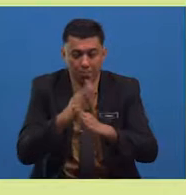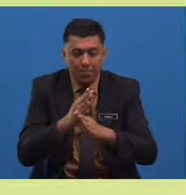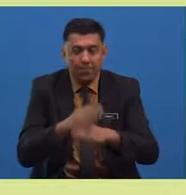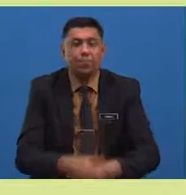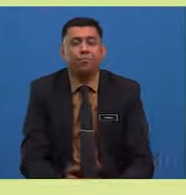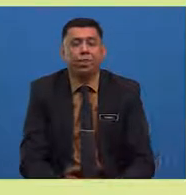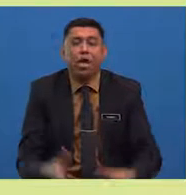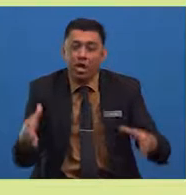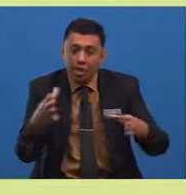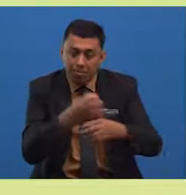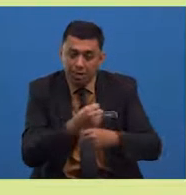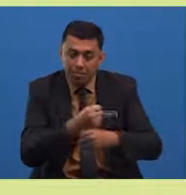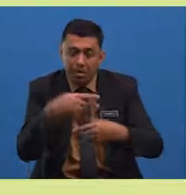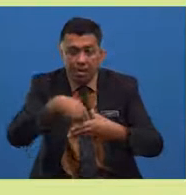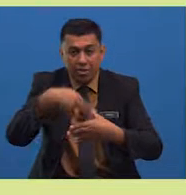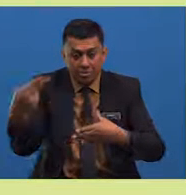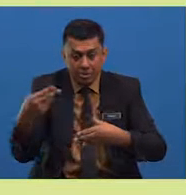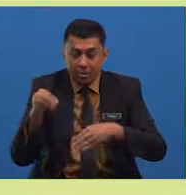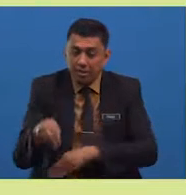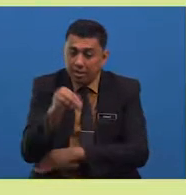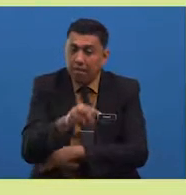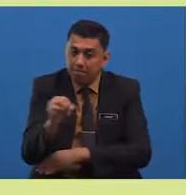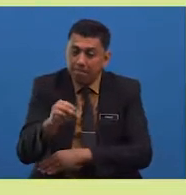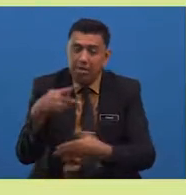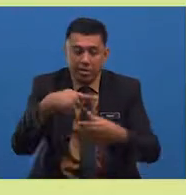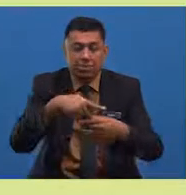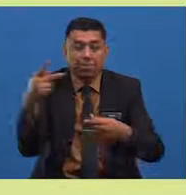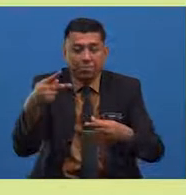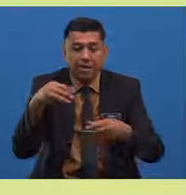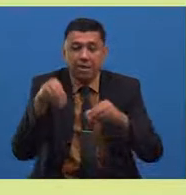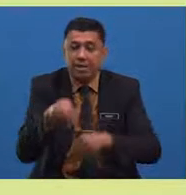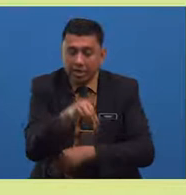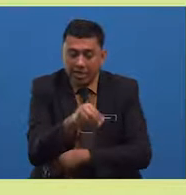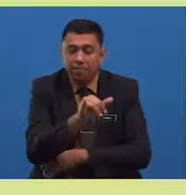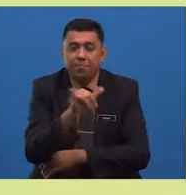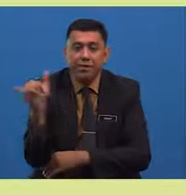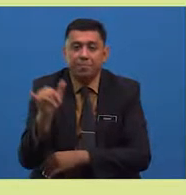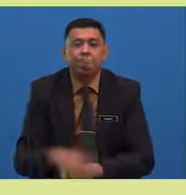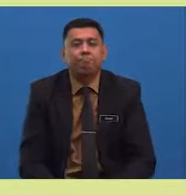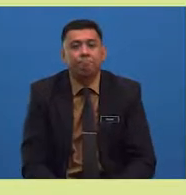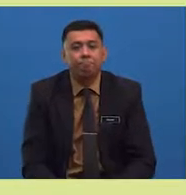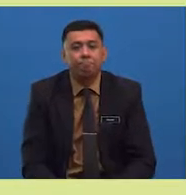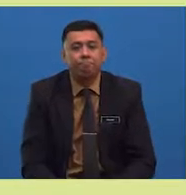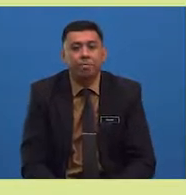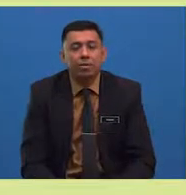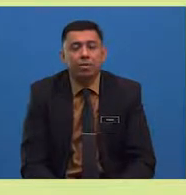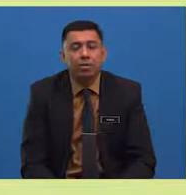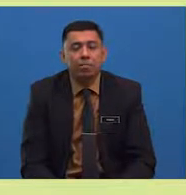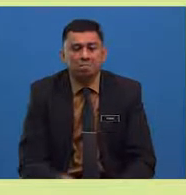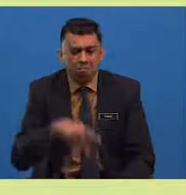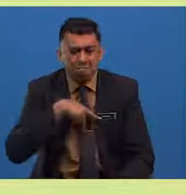berjaya mendapat hasil tanaman padi yang ditanamnya. Empunya padi